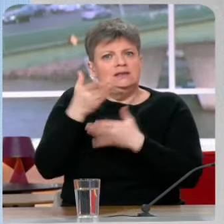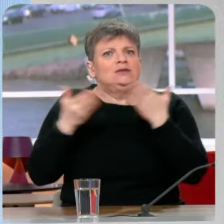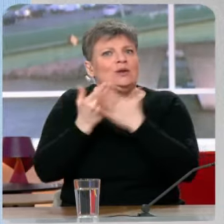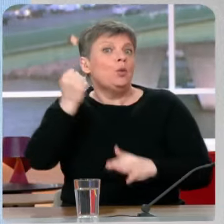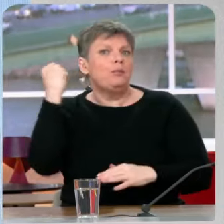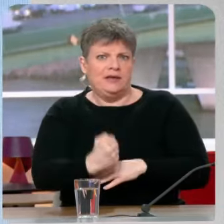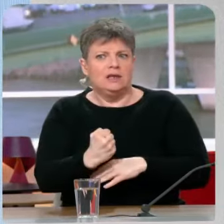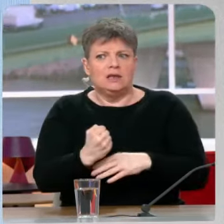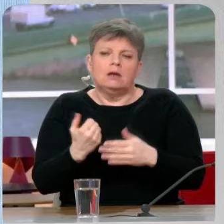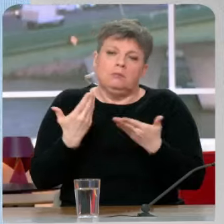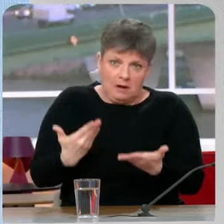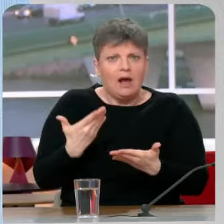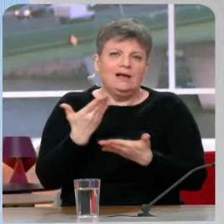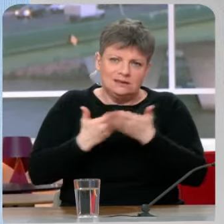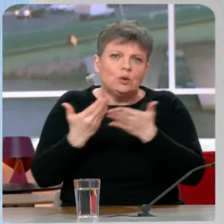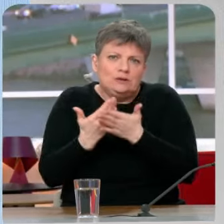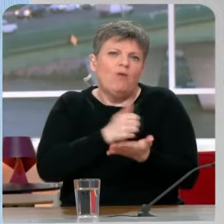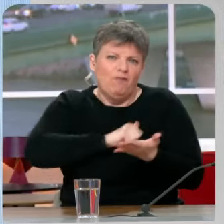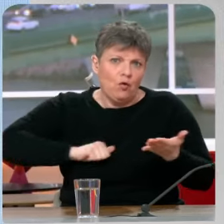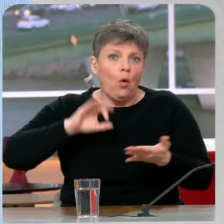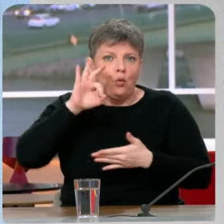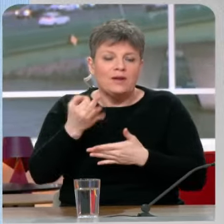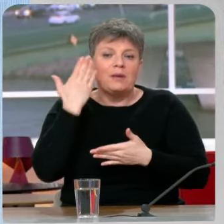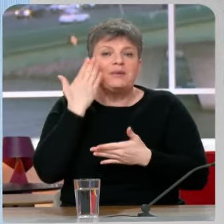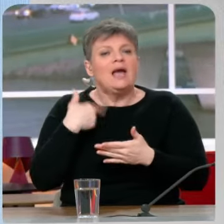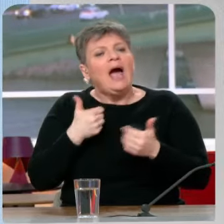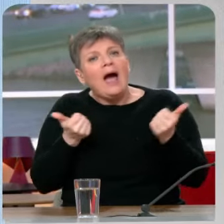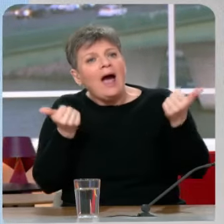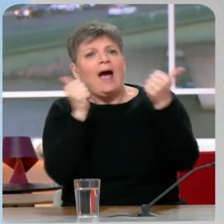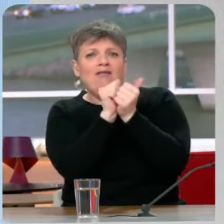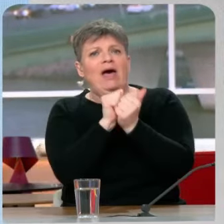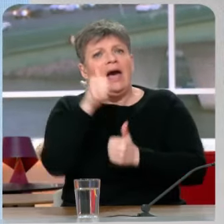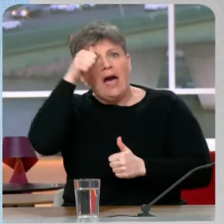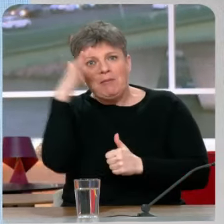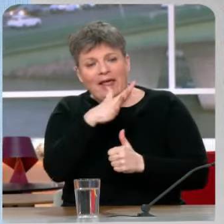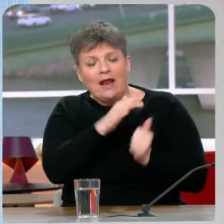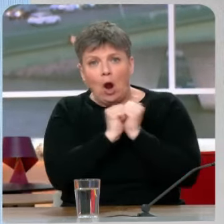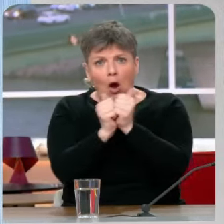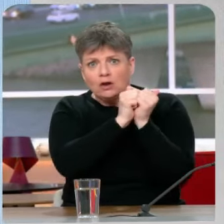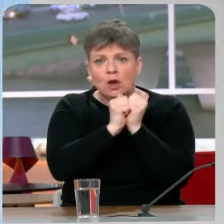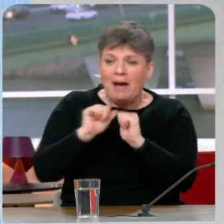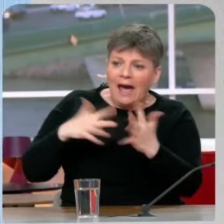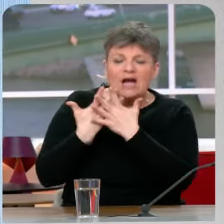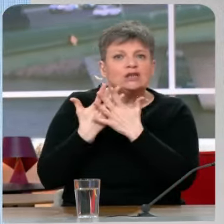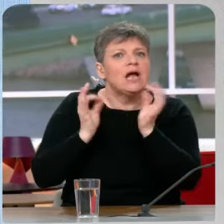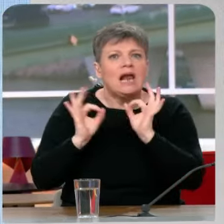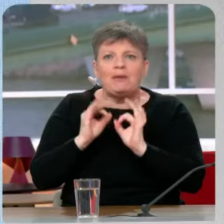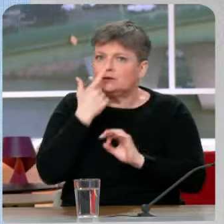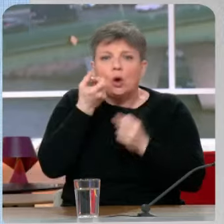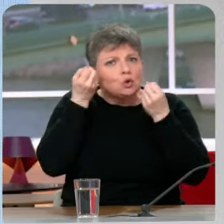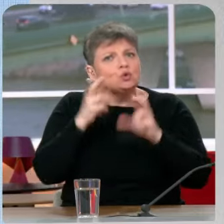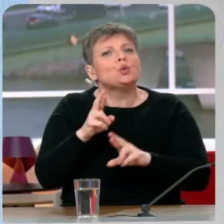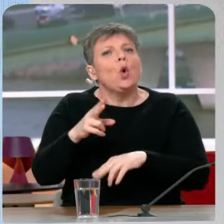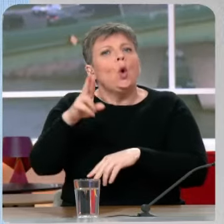mais je pense qu'on peut dire que si nous n'avions pas réagi aux côtés des Américains comme nous l'avons fait, il est probable que la Russie